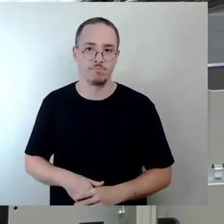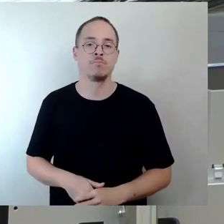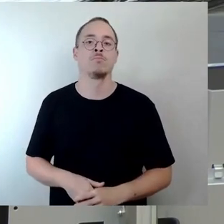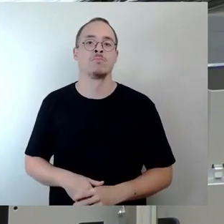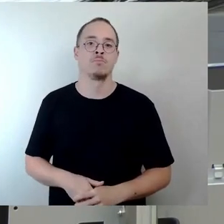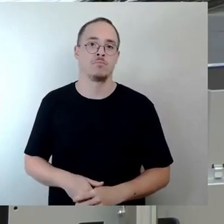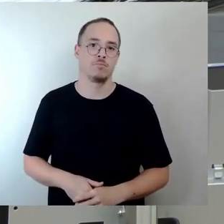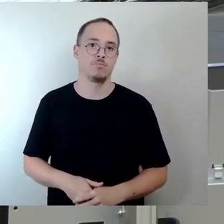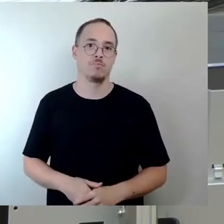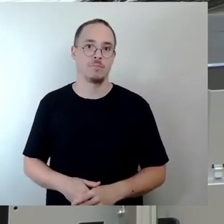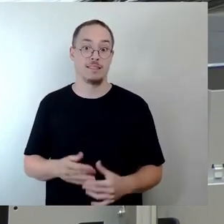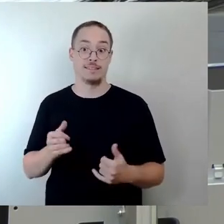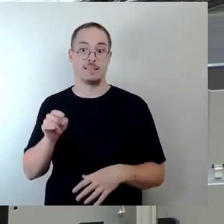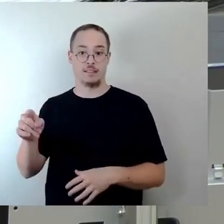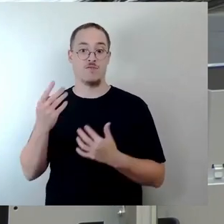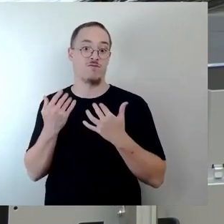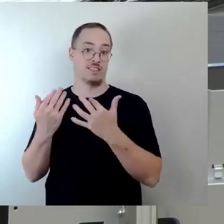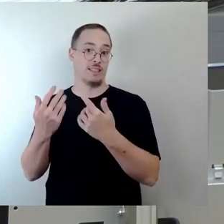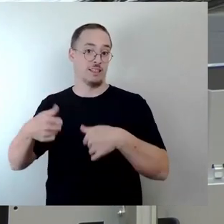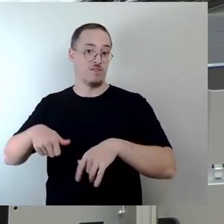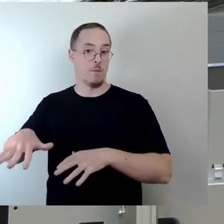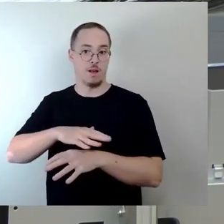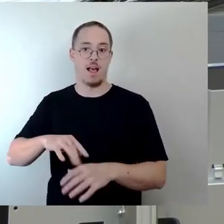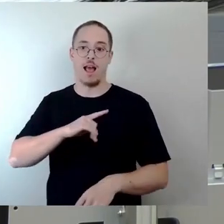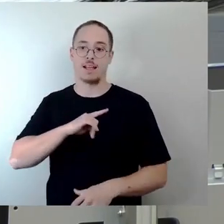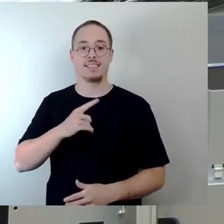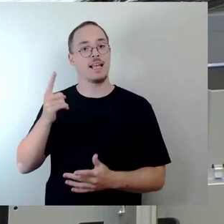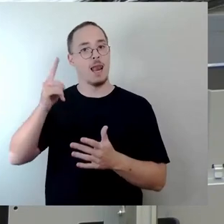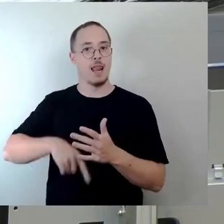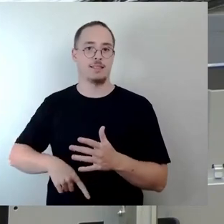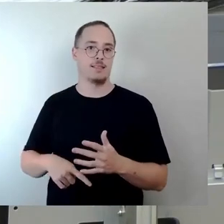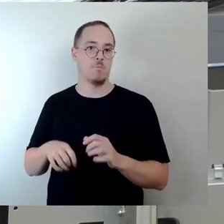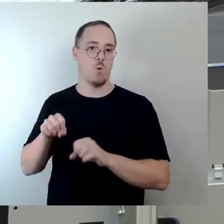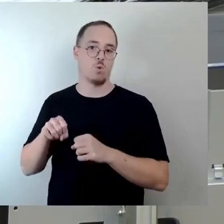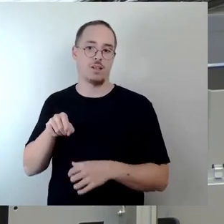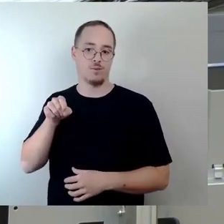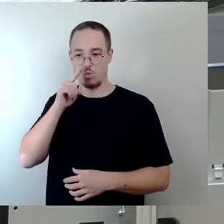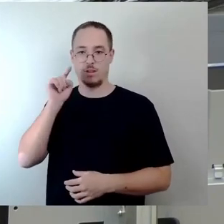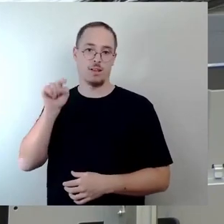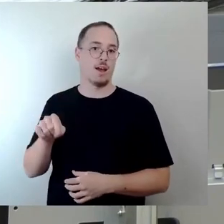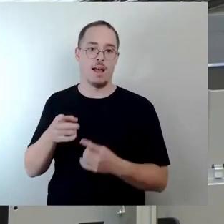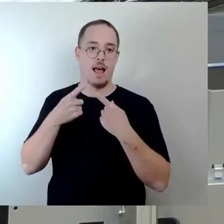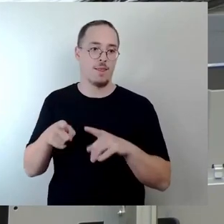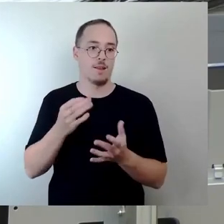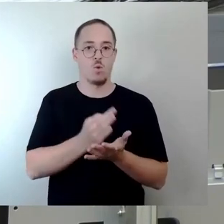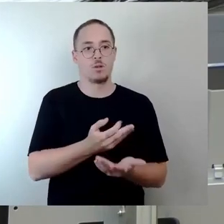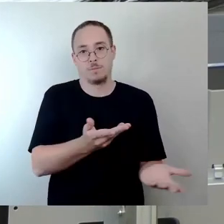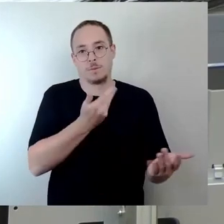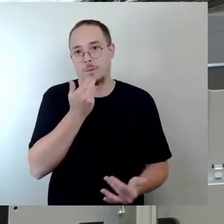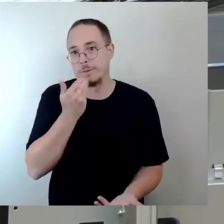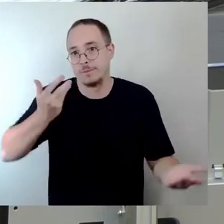Alternative, die bleibt. Es gibt keine andere Stelle, wo man den Raumbedarf decken kann. Das ist eine Realität, die man anerkennen muss.